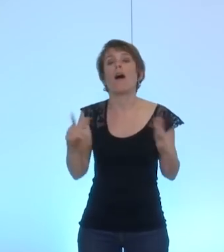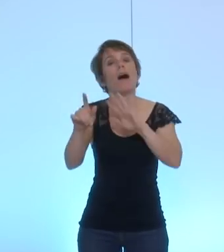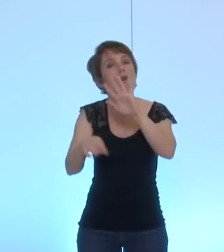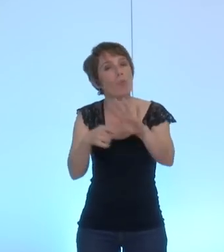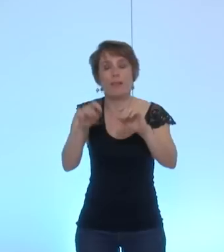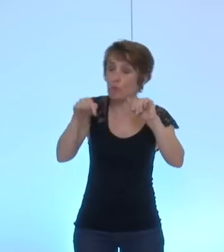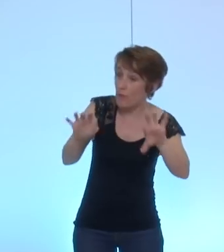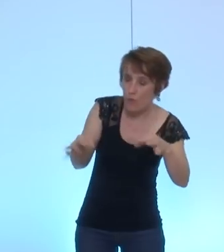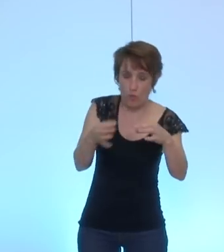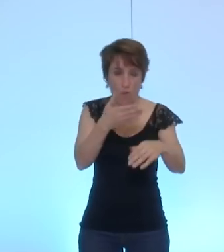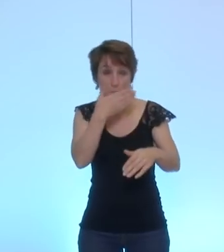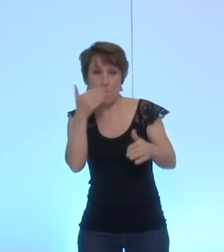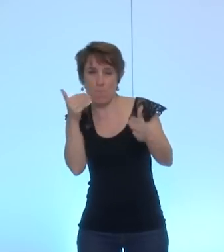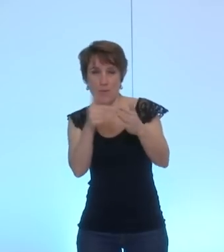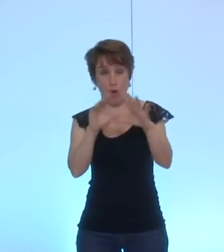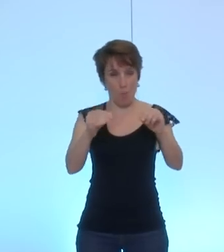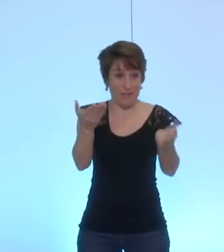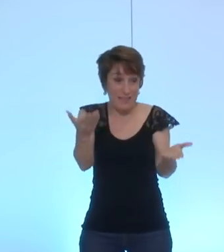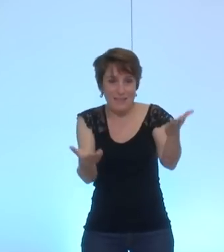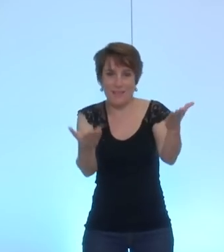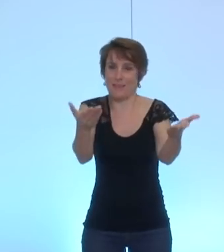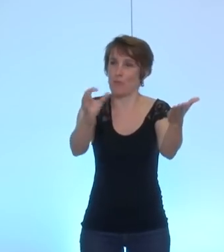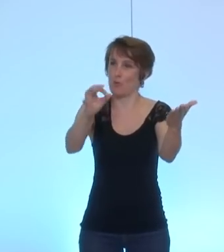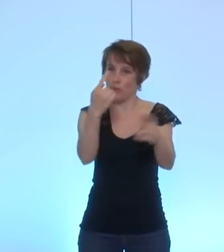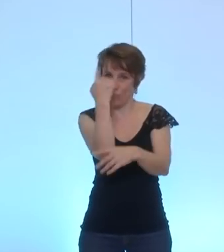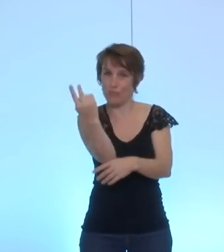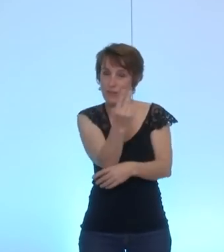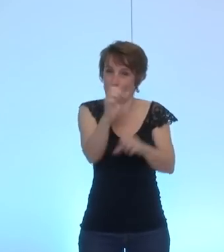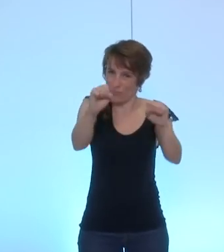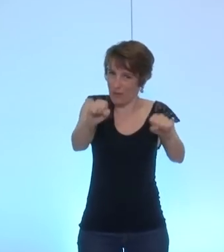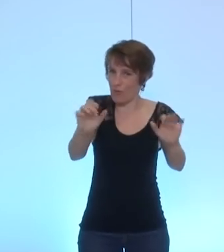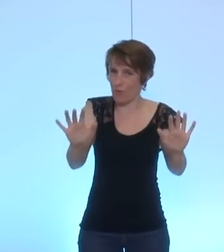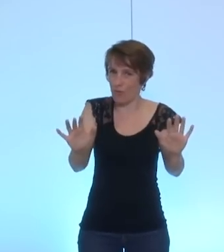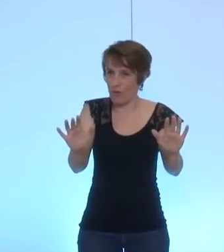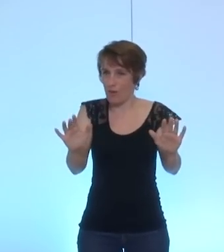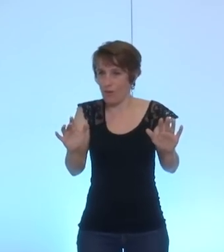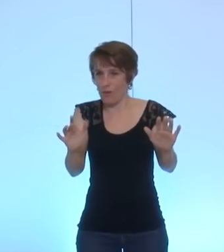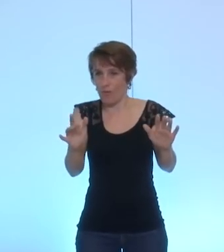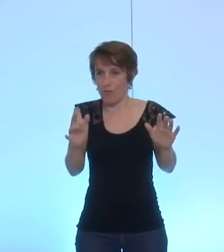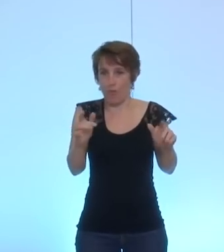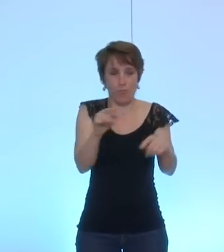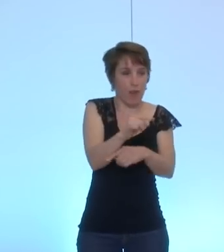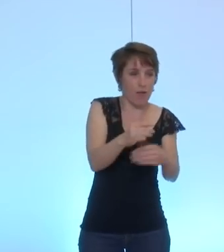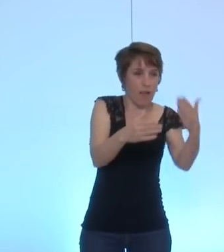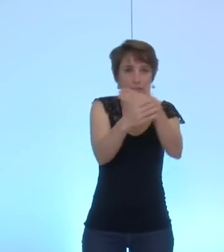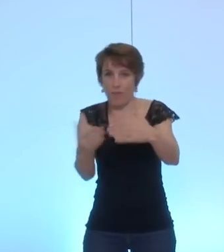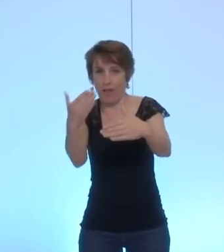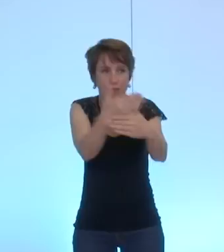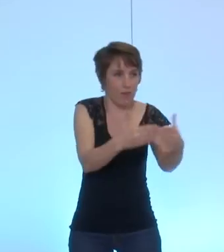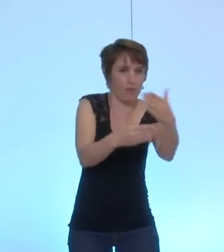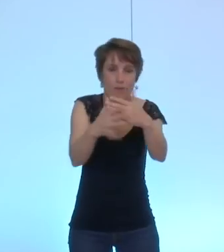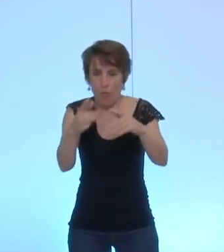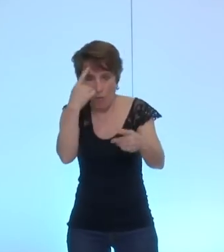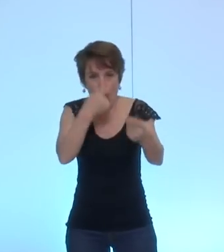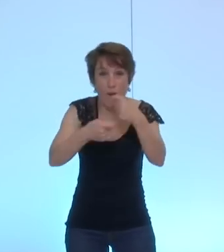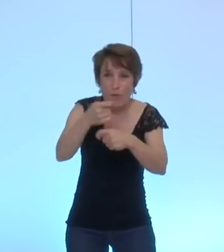coexister, comment même on peut équilibrer de façon différente les interventions des collectivités en direction de tel ou